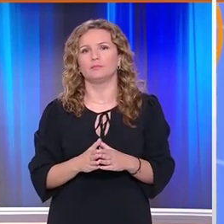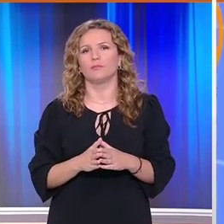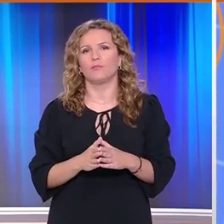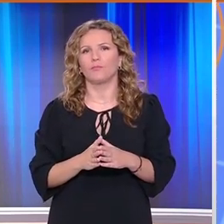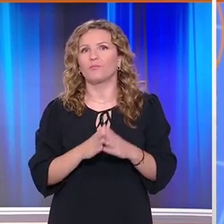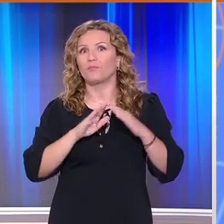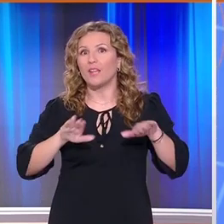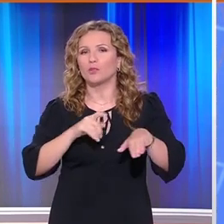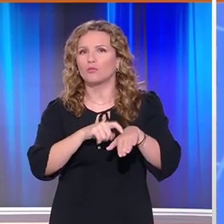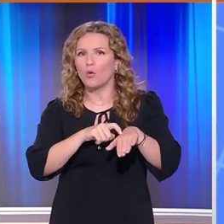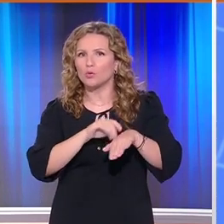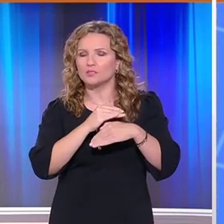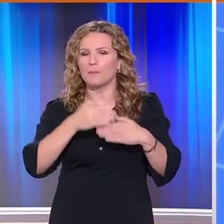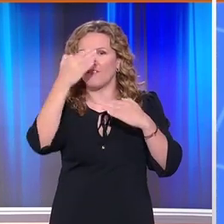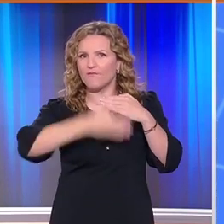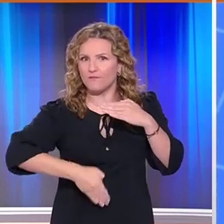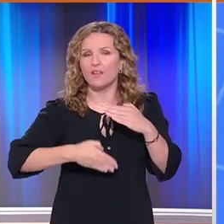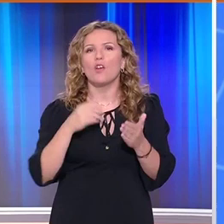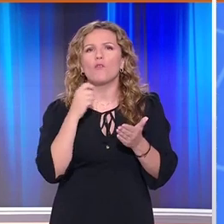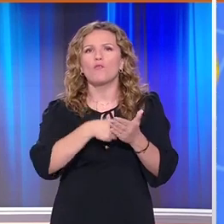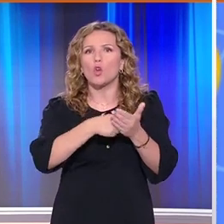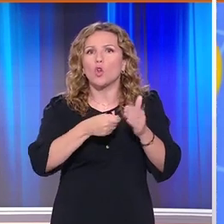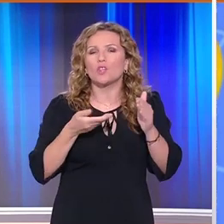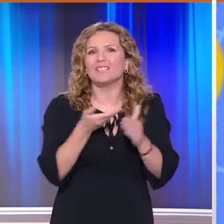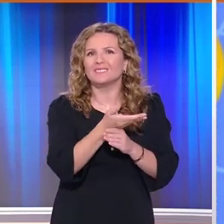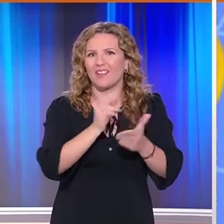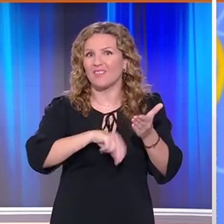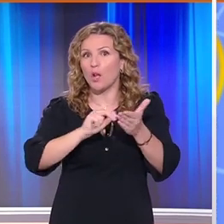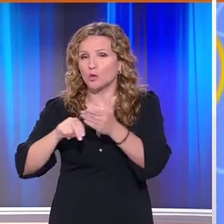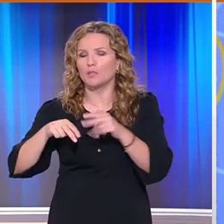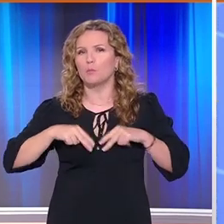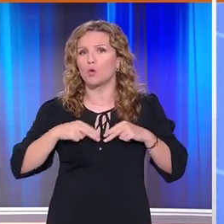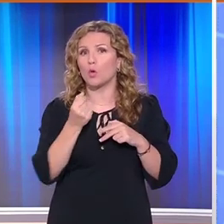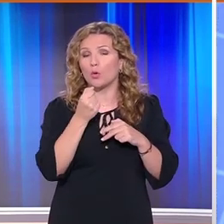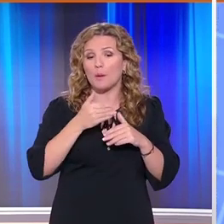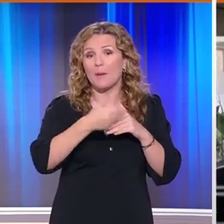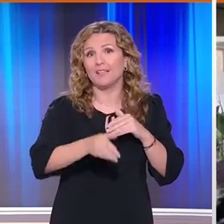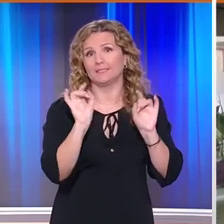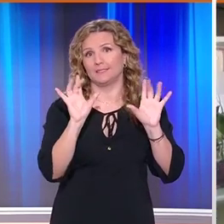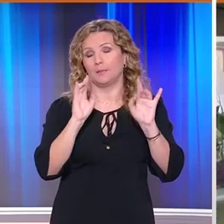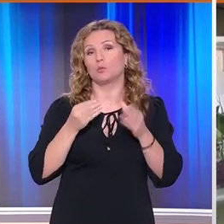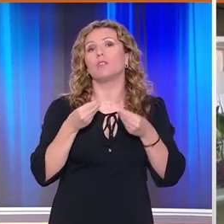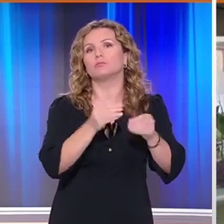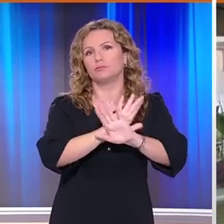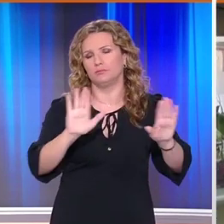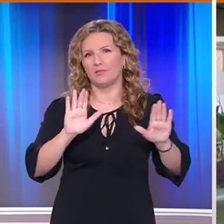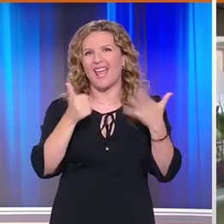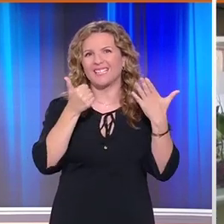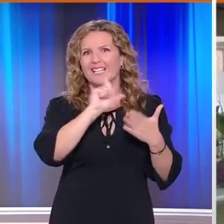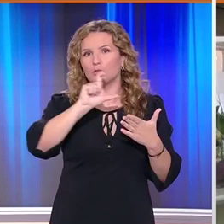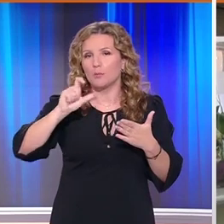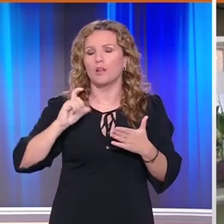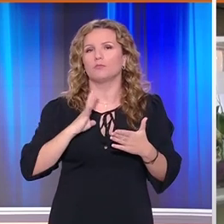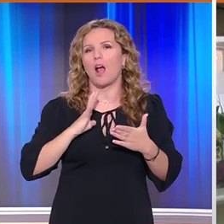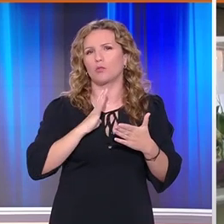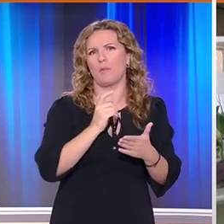Τέλος χρόνου σήμερα για την υποβολή των φορολογικών δηλώσεων με το Υπουργείο Οικονομικών να μην δίνει καμία παράταση από τους 6 εκατομμύρια